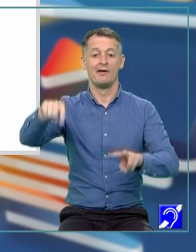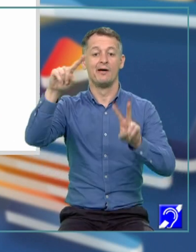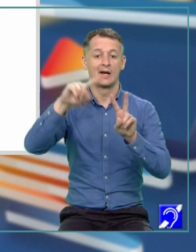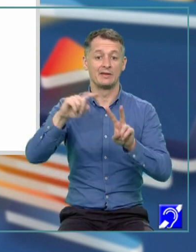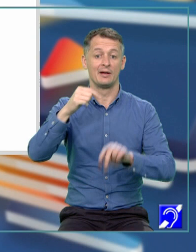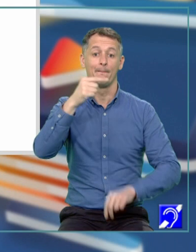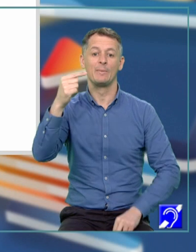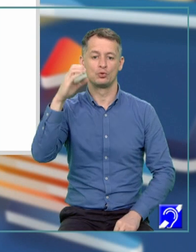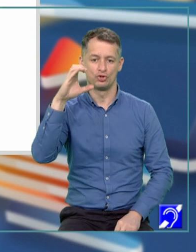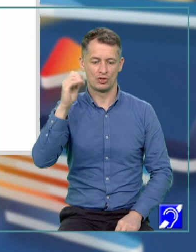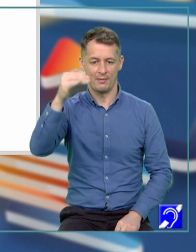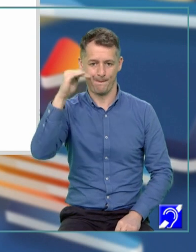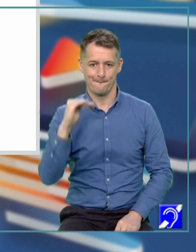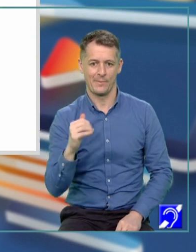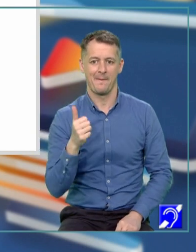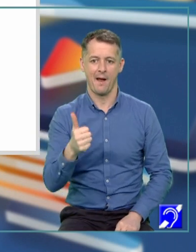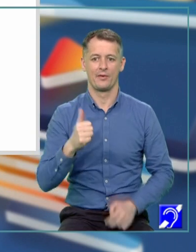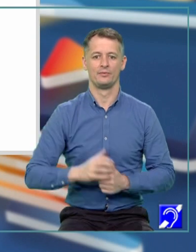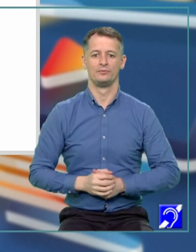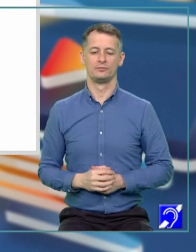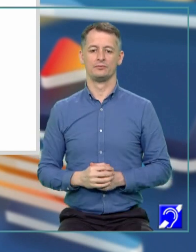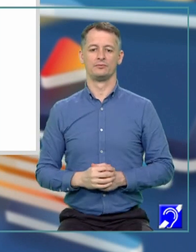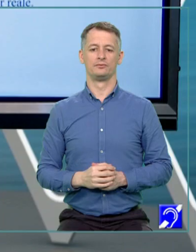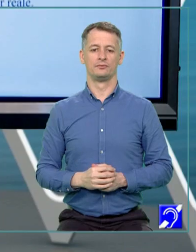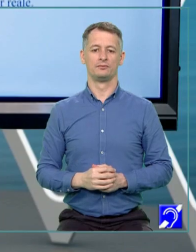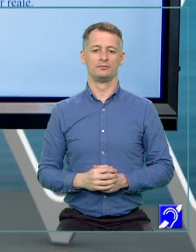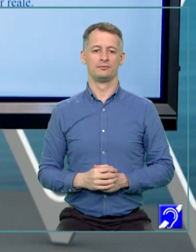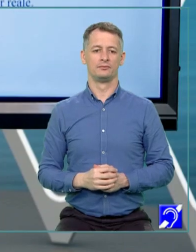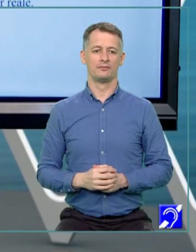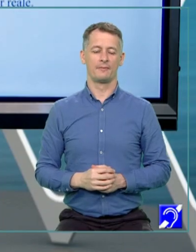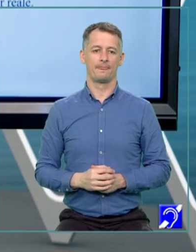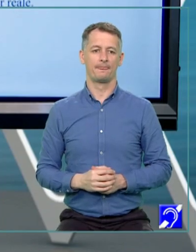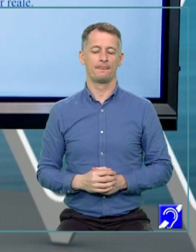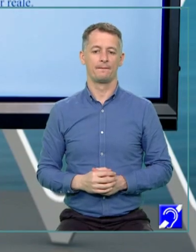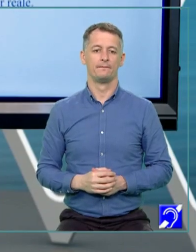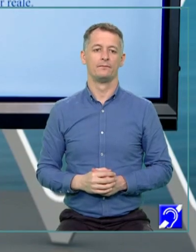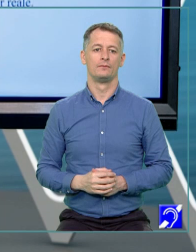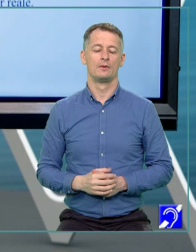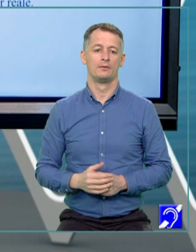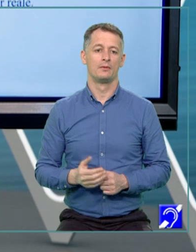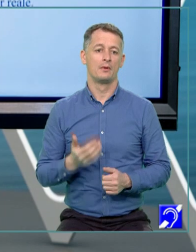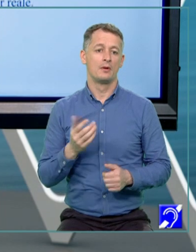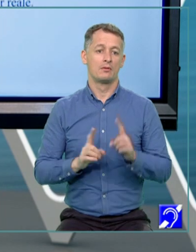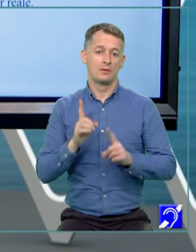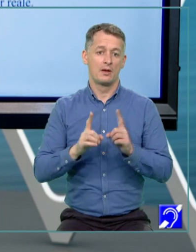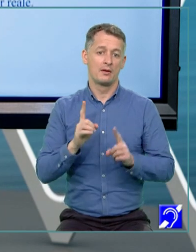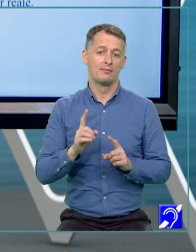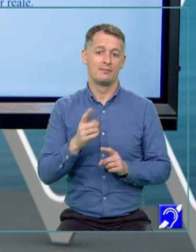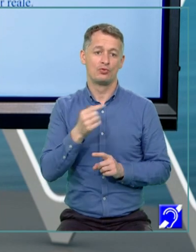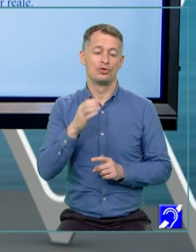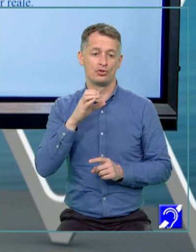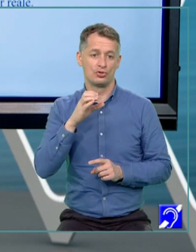minus C pe A. Deci plus, minus. În un caz particular, în momentul în care minus C pe A va fi